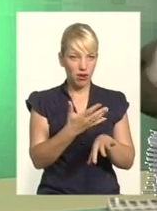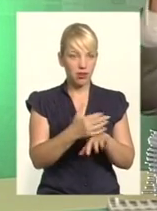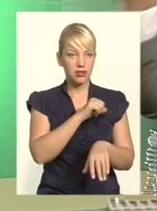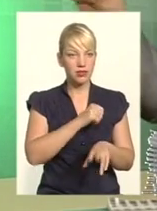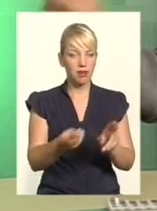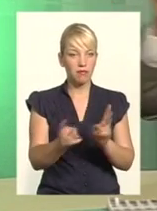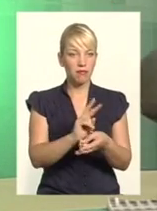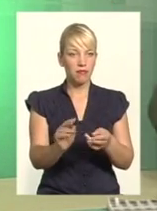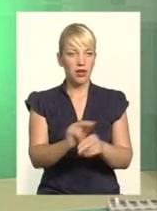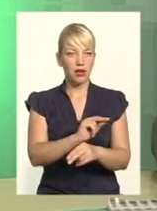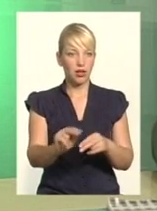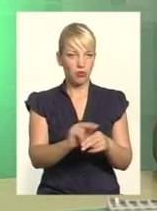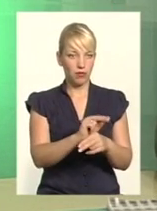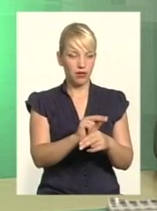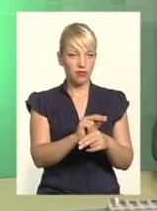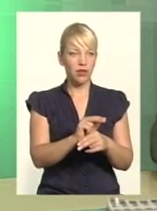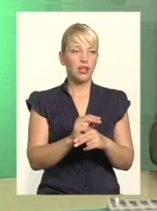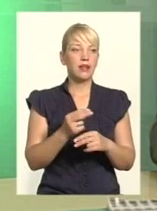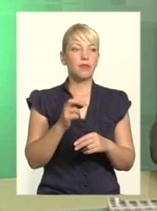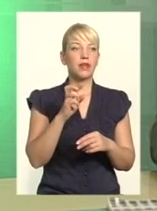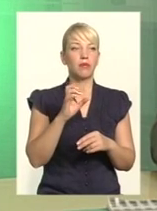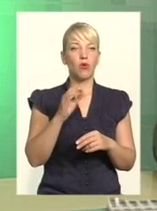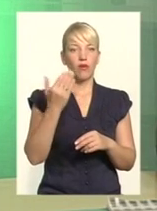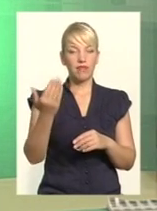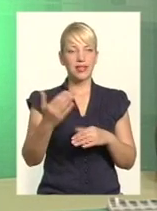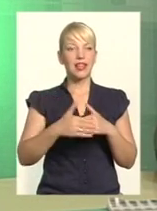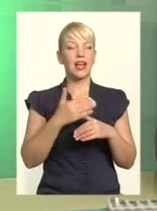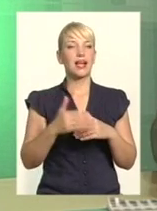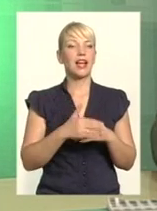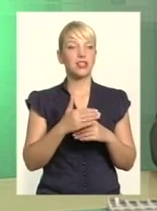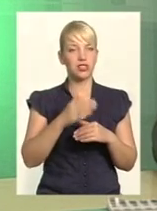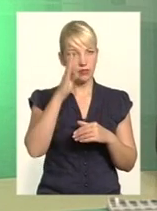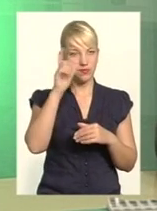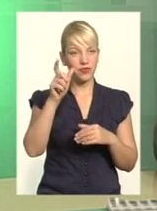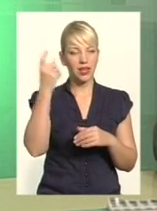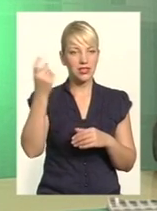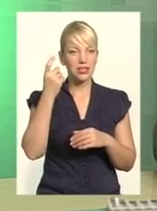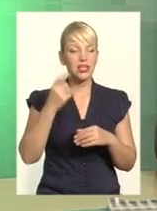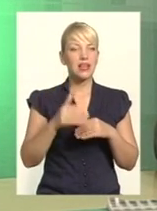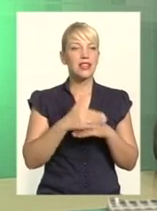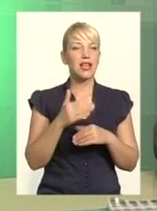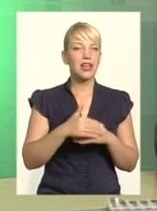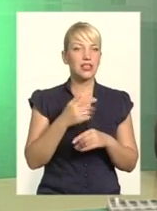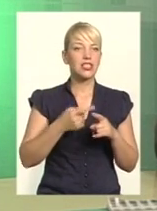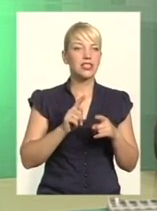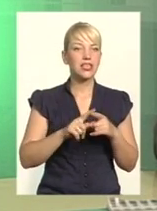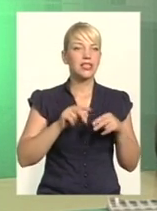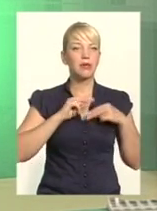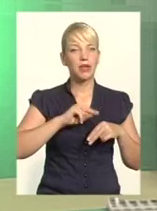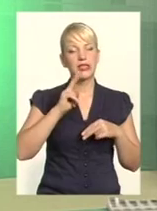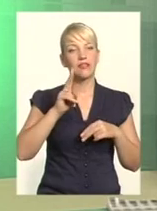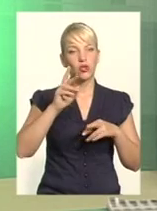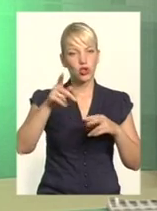накаже тих неправильних працівників, які зробили це